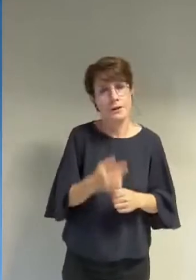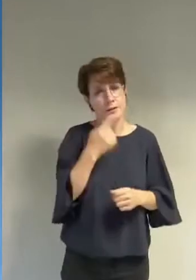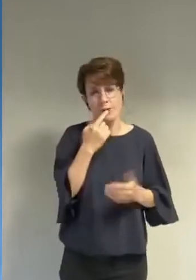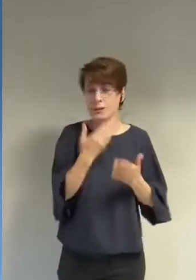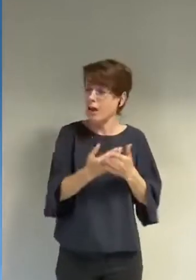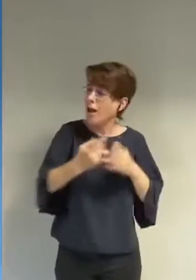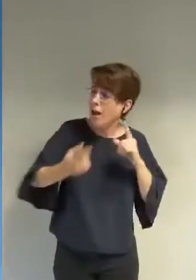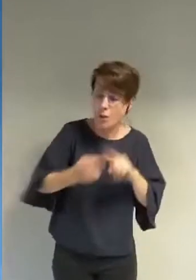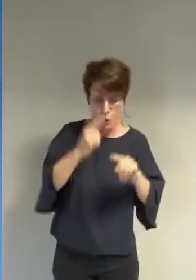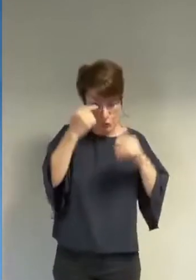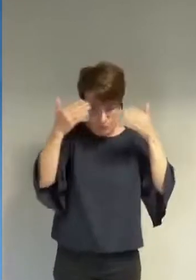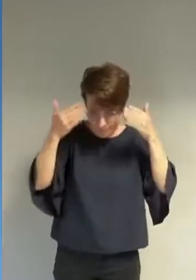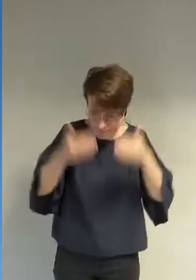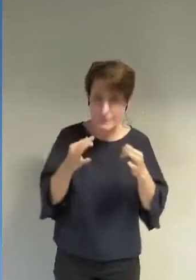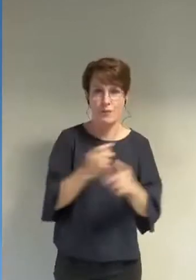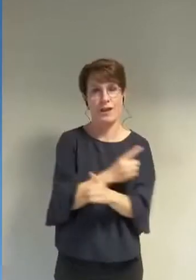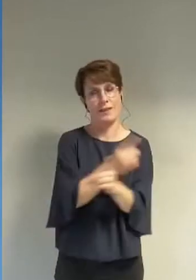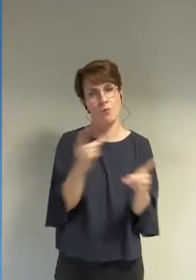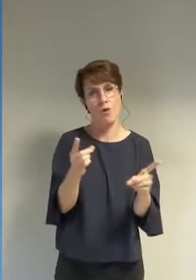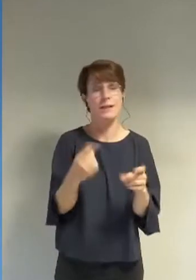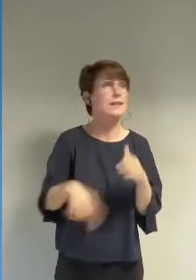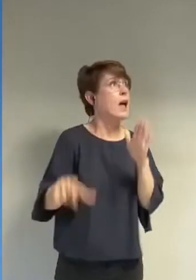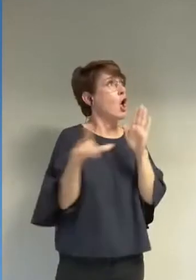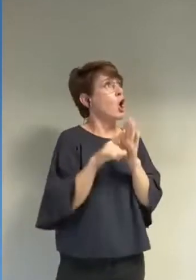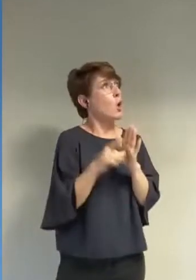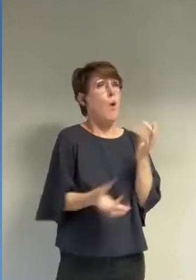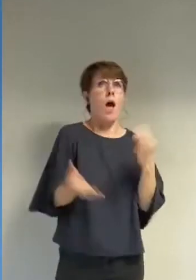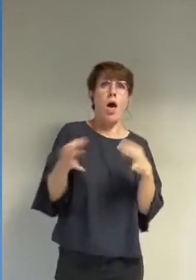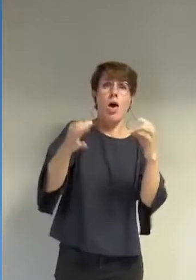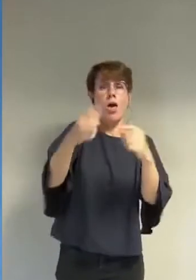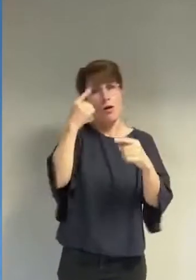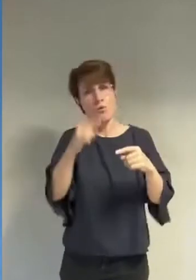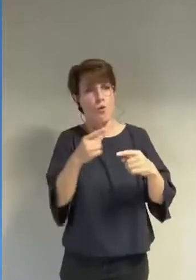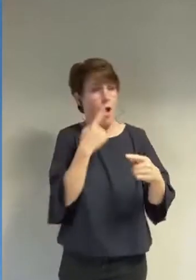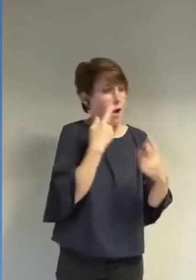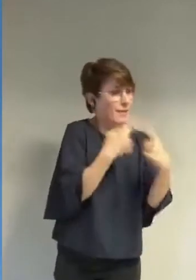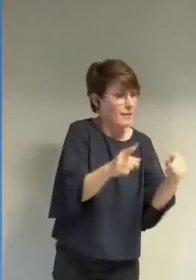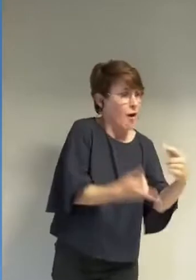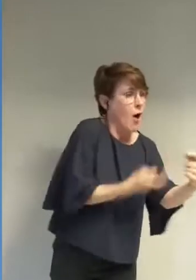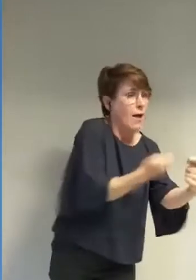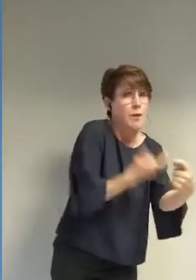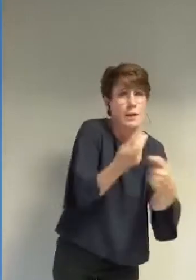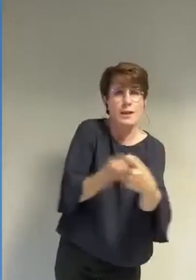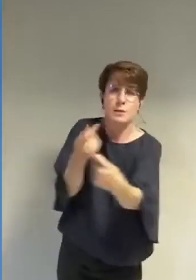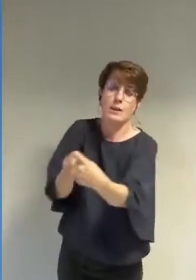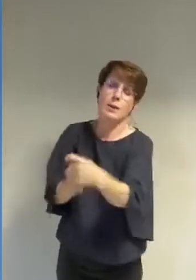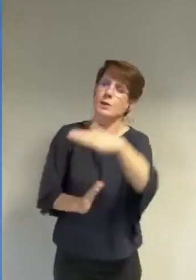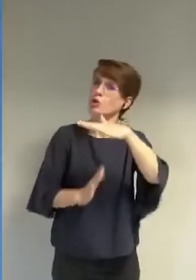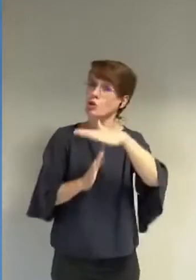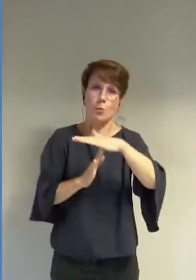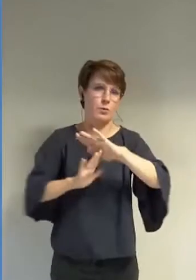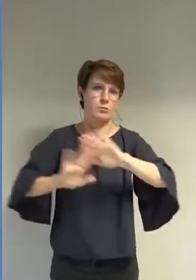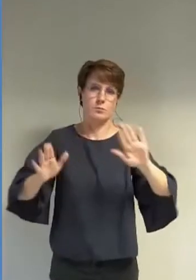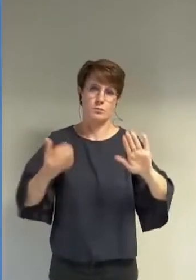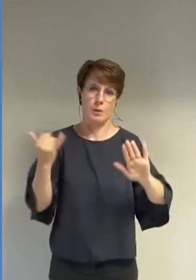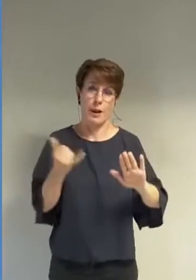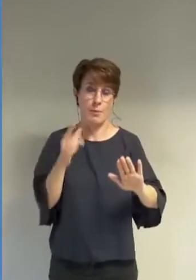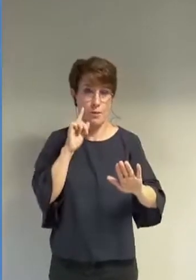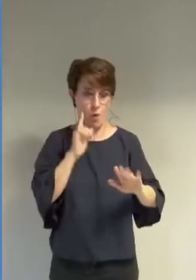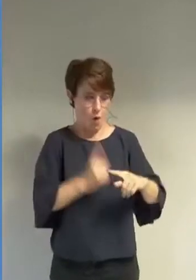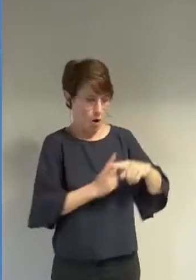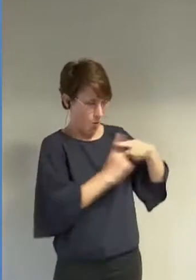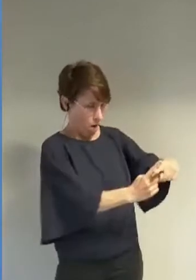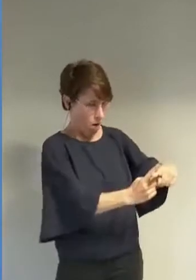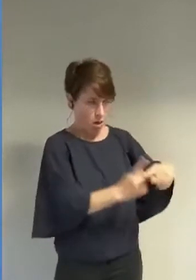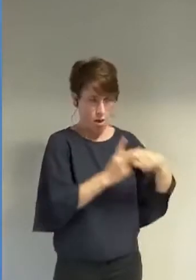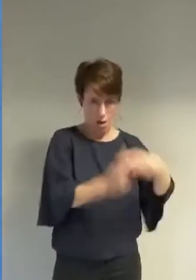faire des lois des règlements de prendre des mesures pour répondre à toutes nos différences en faisant cela nous stigmatisons des français